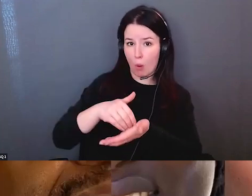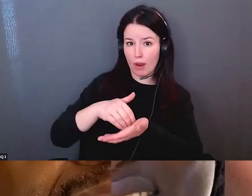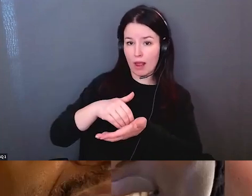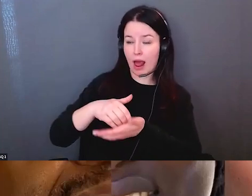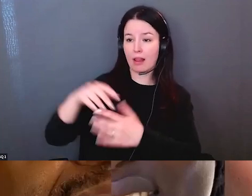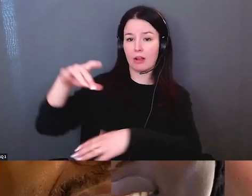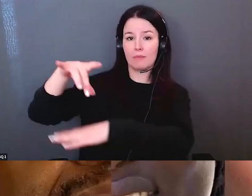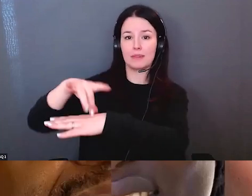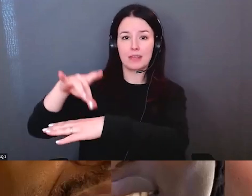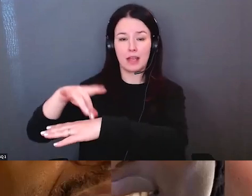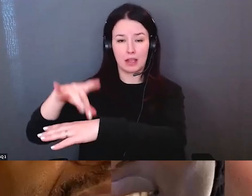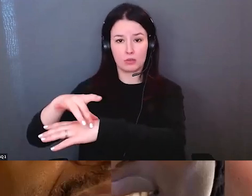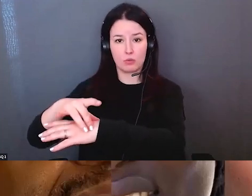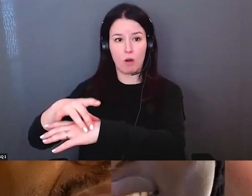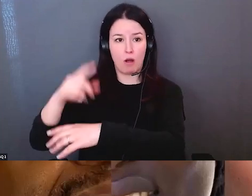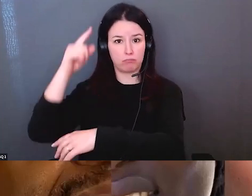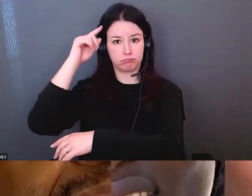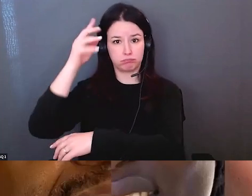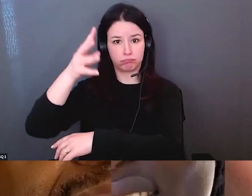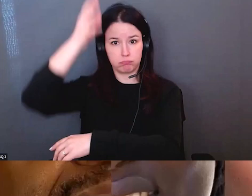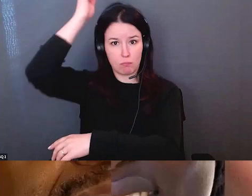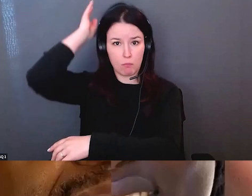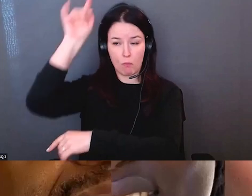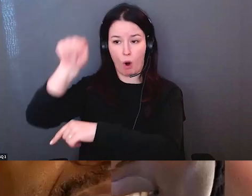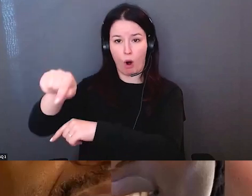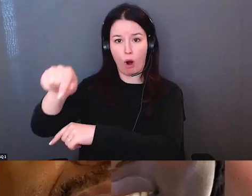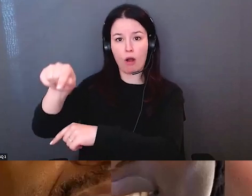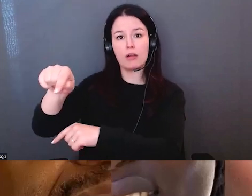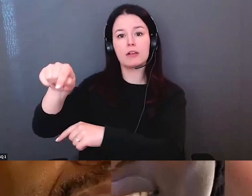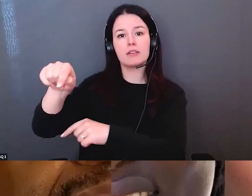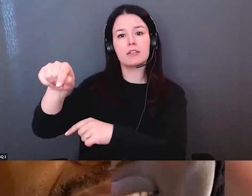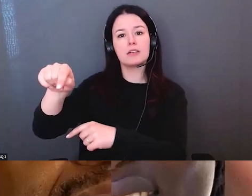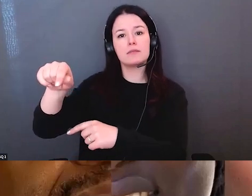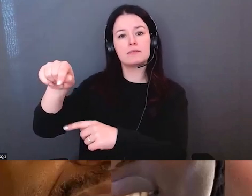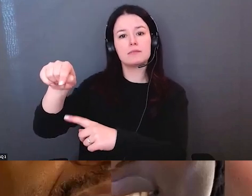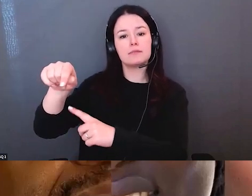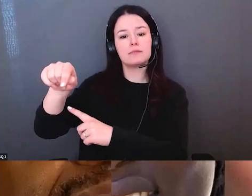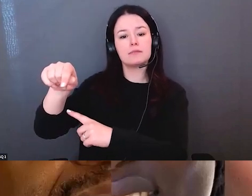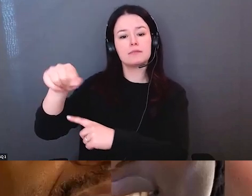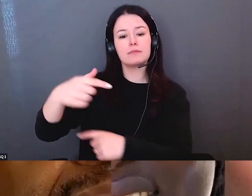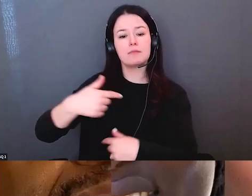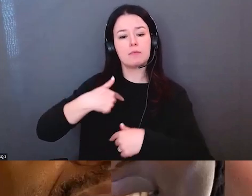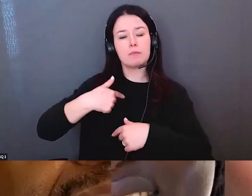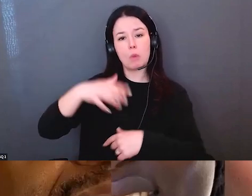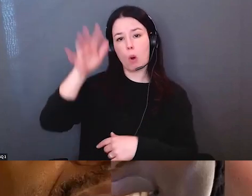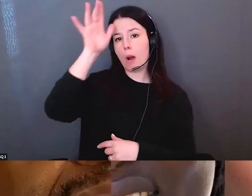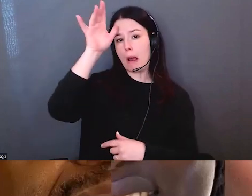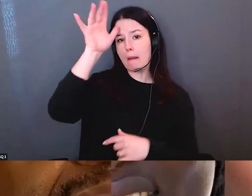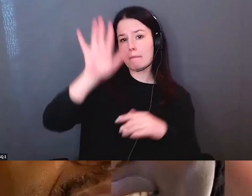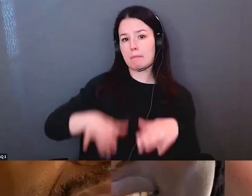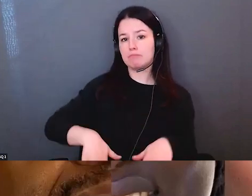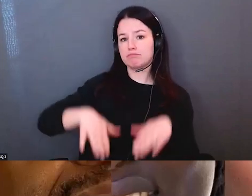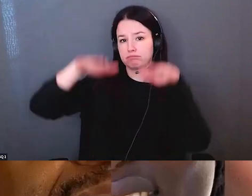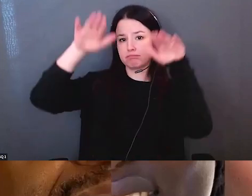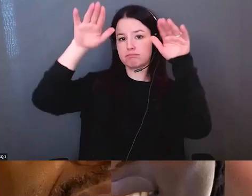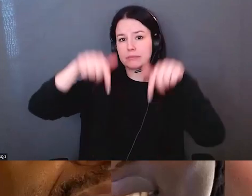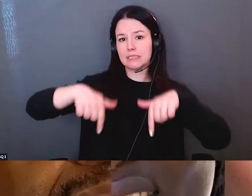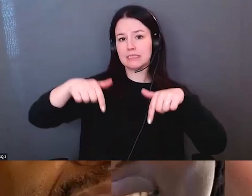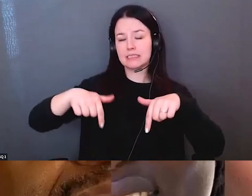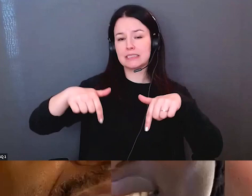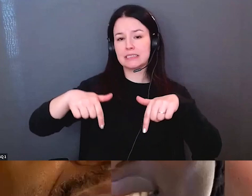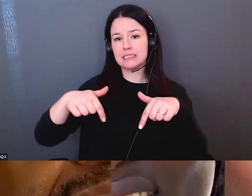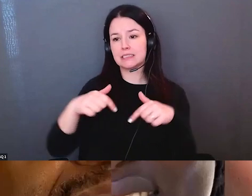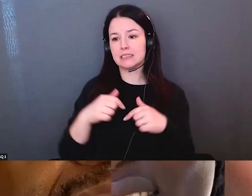toute cette vision du monde qui a existé et qui continue à exister, donc qui a